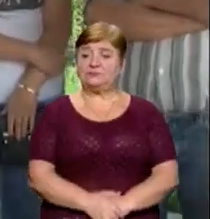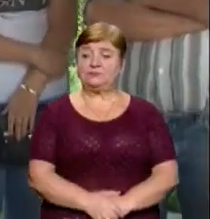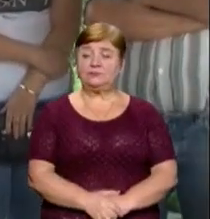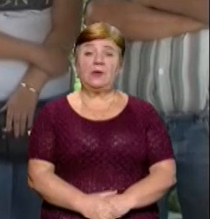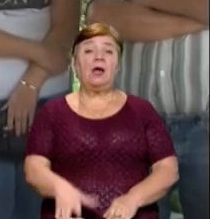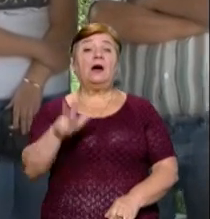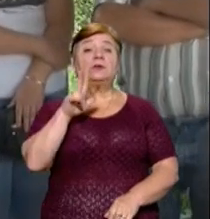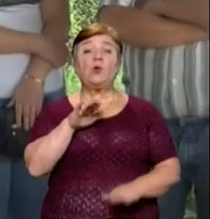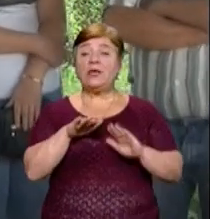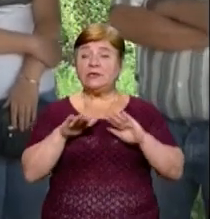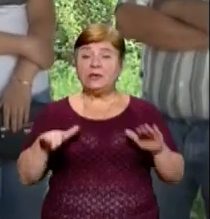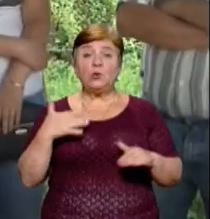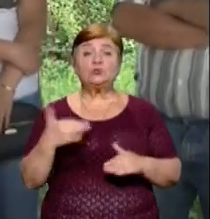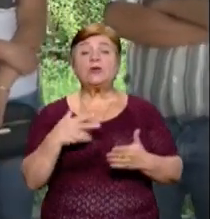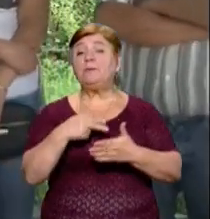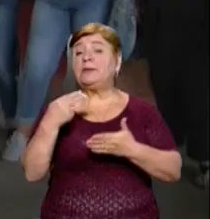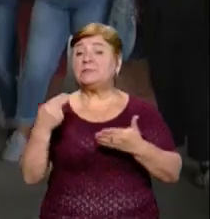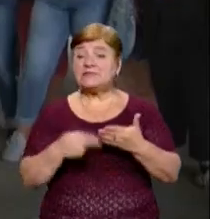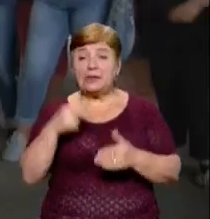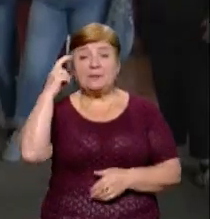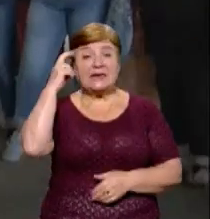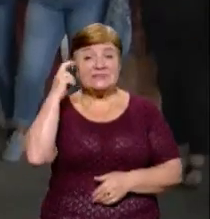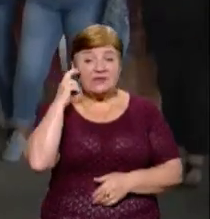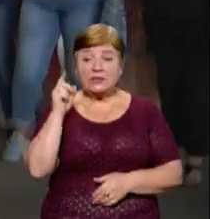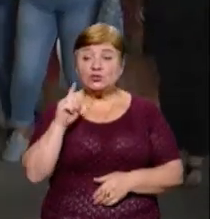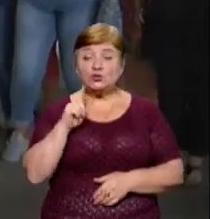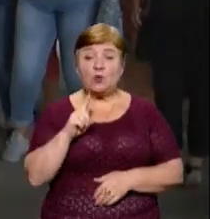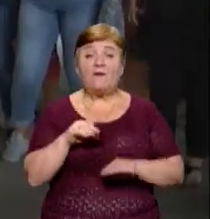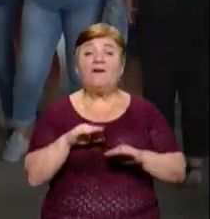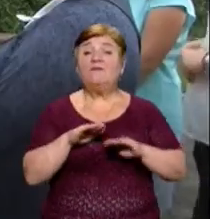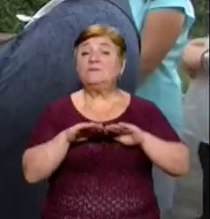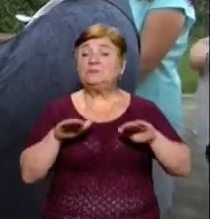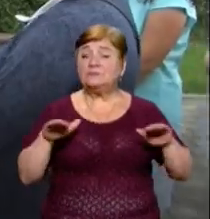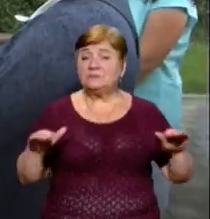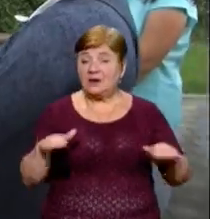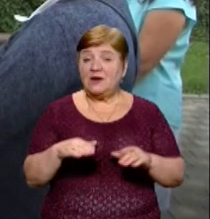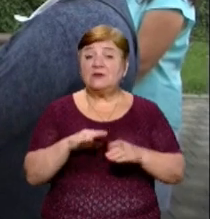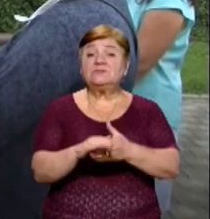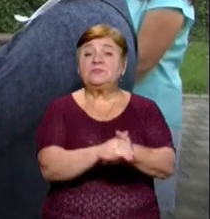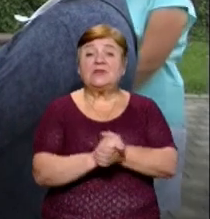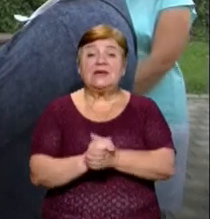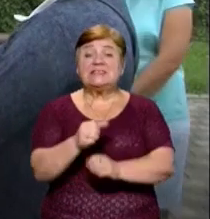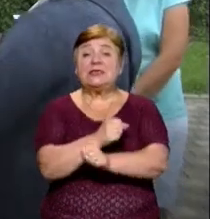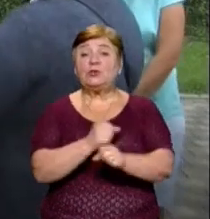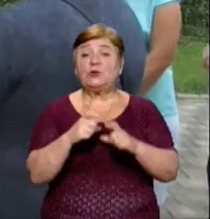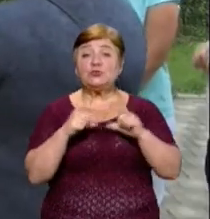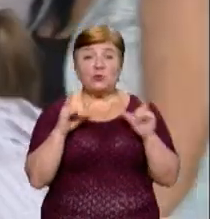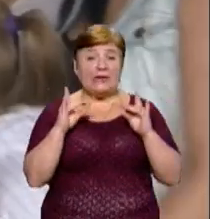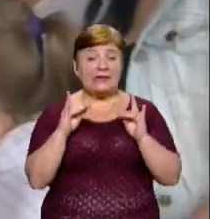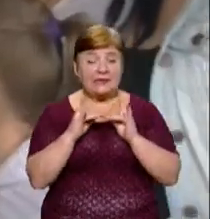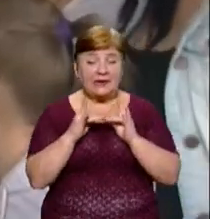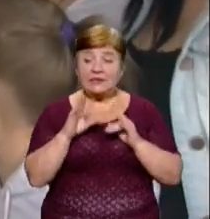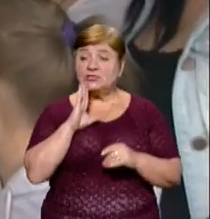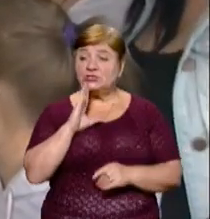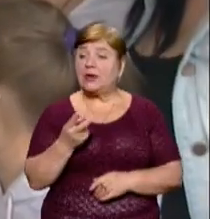Троє дітей, жительки селища Великий Березний, Алли Щебак, виховуються у Великоберезнянській загальноосвітній санаторній школі-інтернаті.